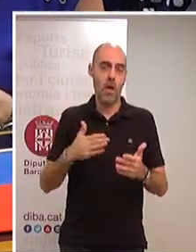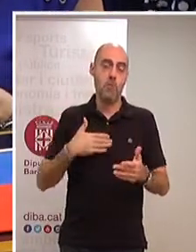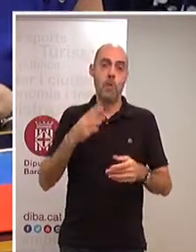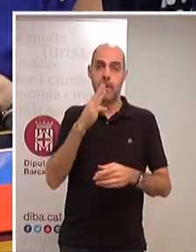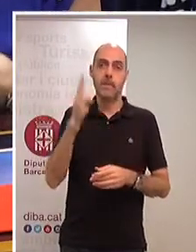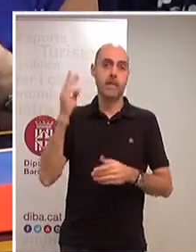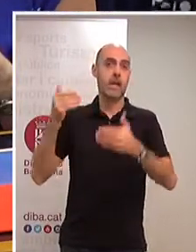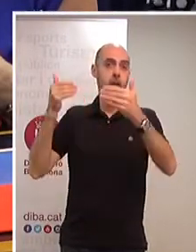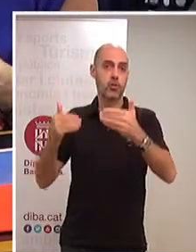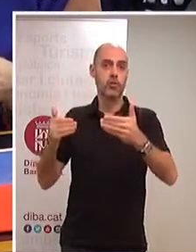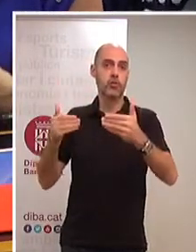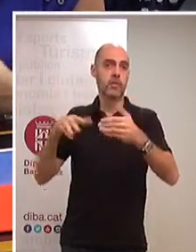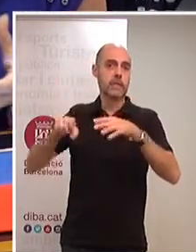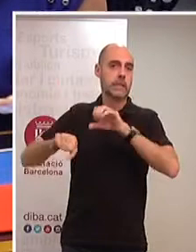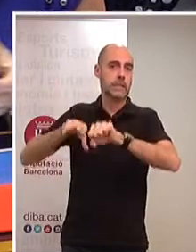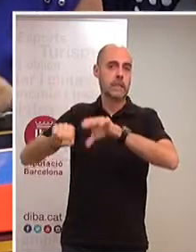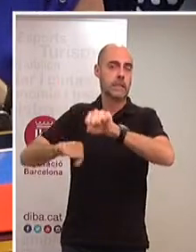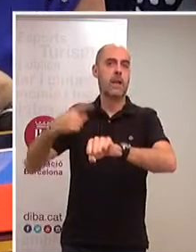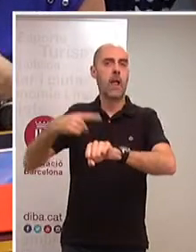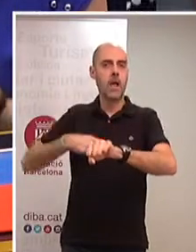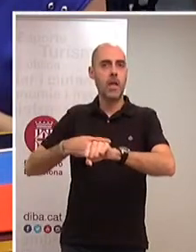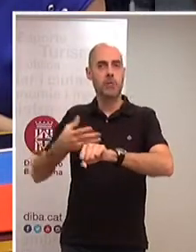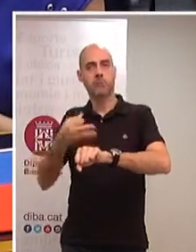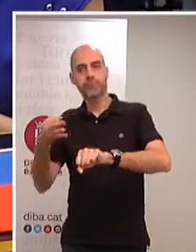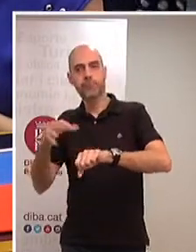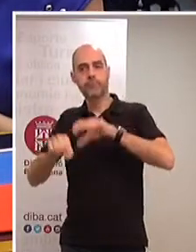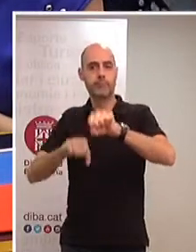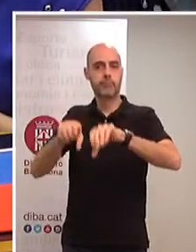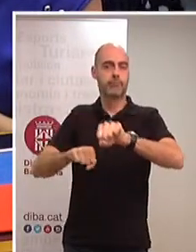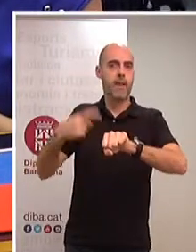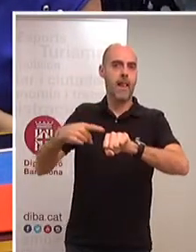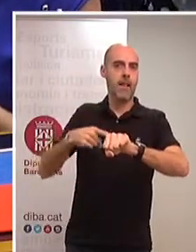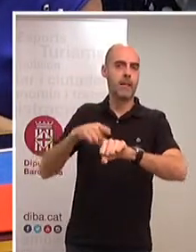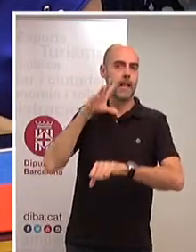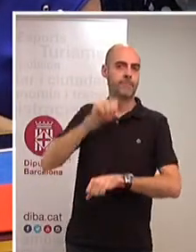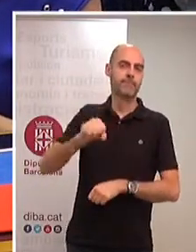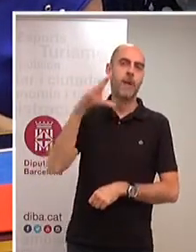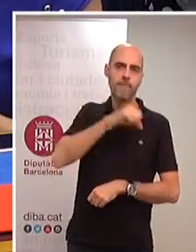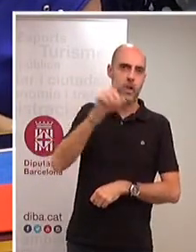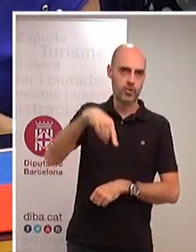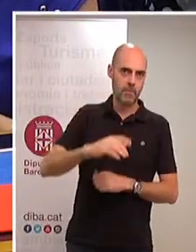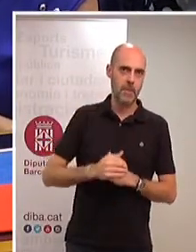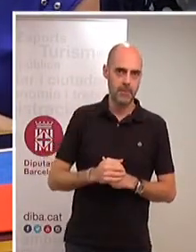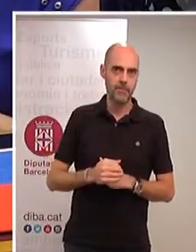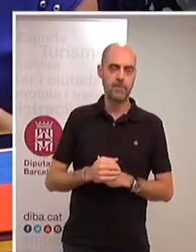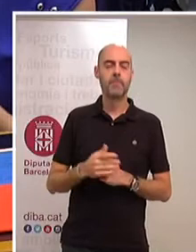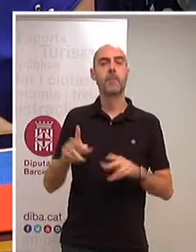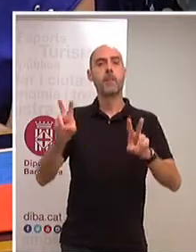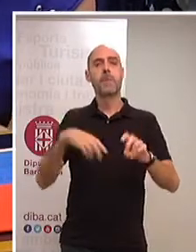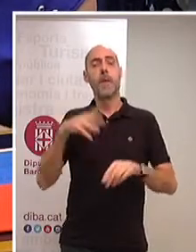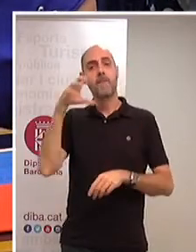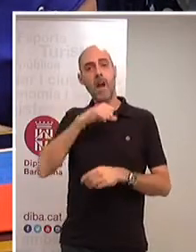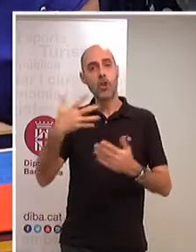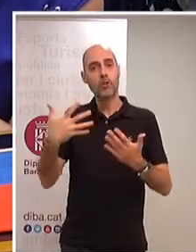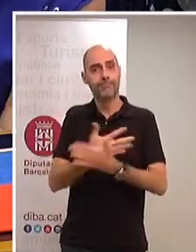podem trobar grans encerts i també errors. Però avui hem decidit que no ens atindrem en els errors. Això ja ho deixem per